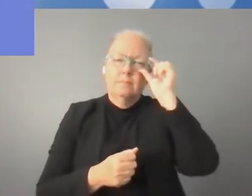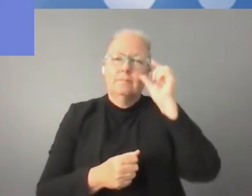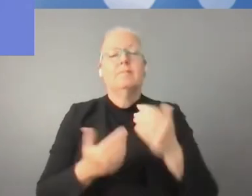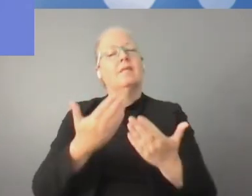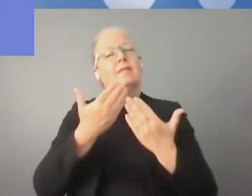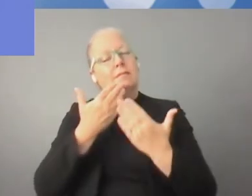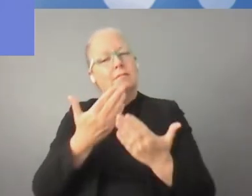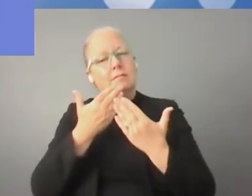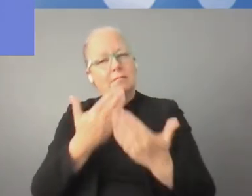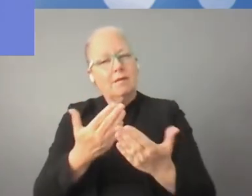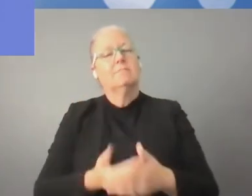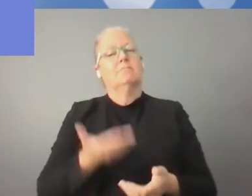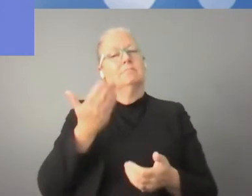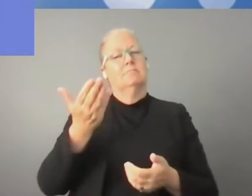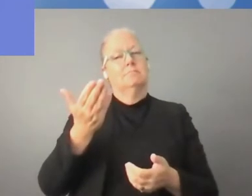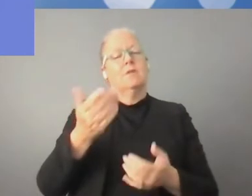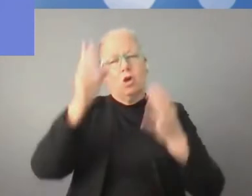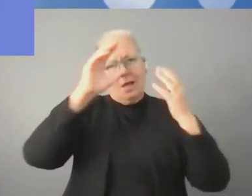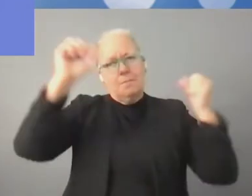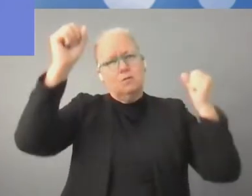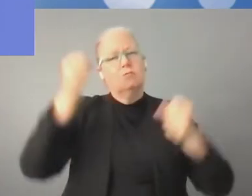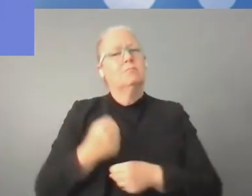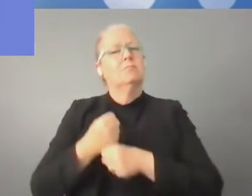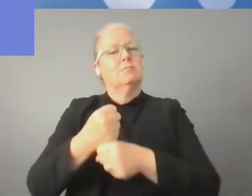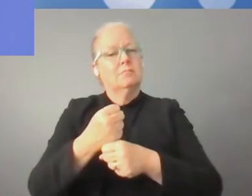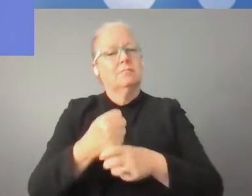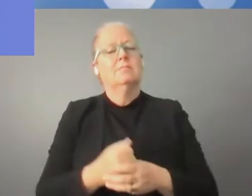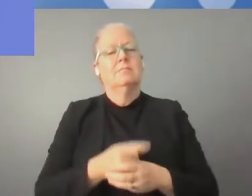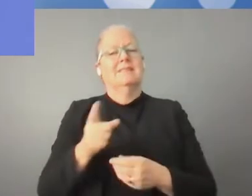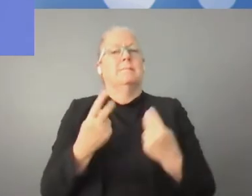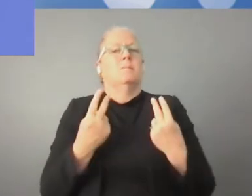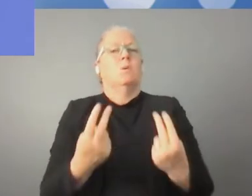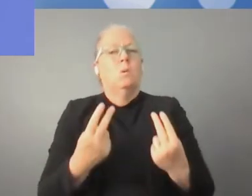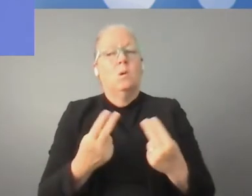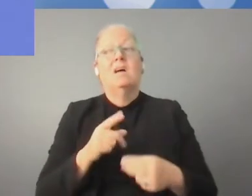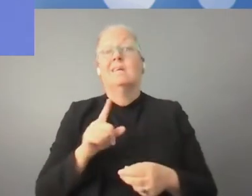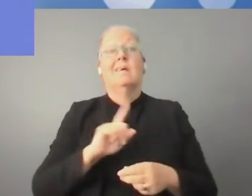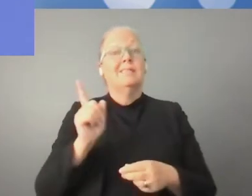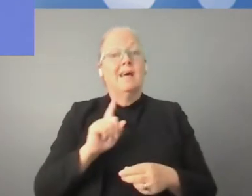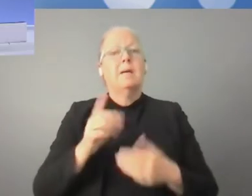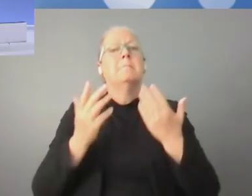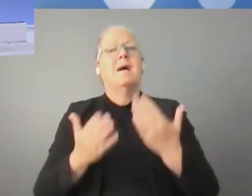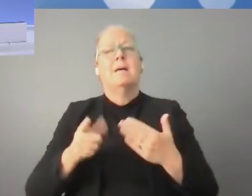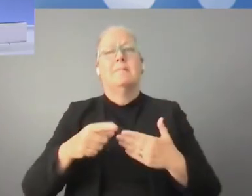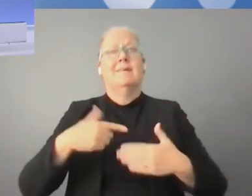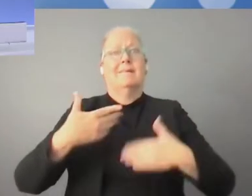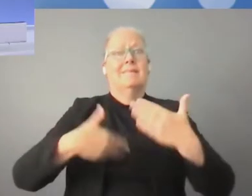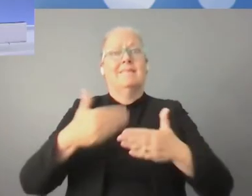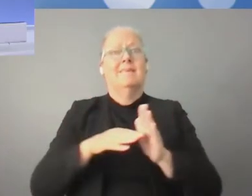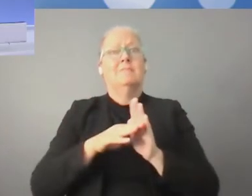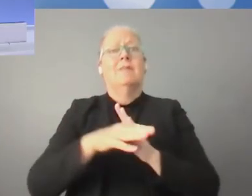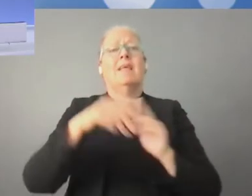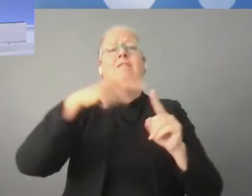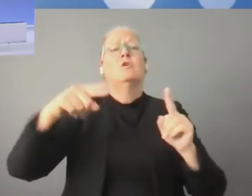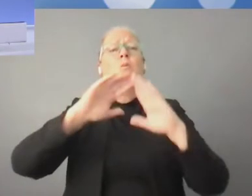Dziękuję bardzo, panie ambasadorze. Zatem regulacje są wskazane, ale nie możemy pozwolić sobie na nadmierną regulację,